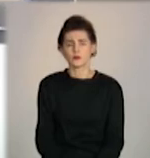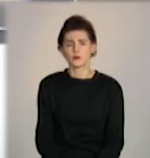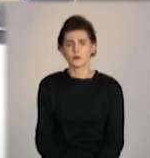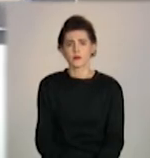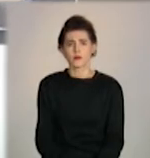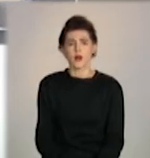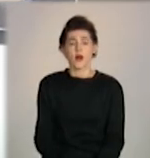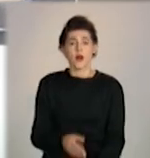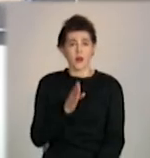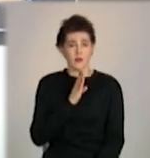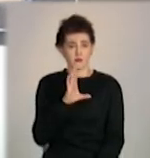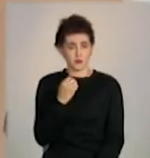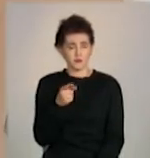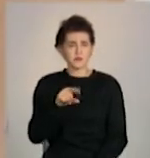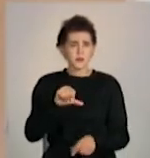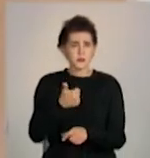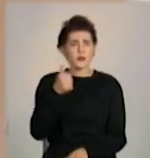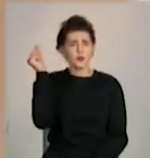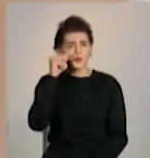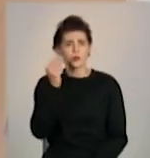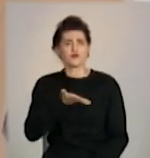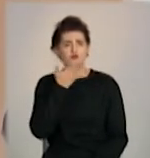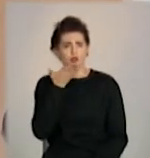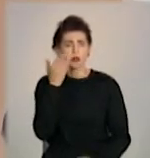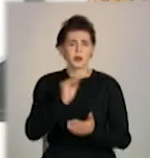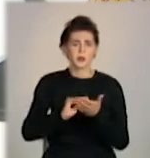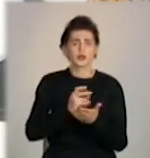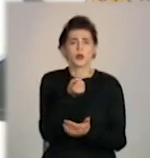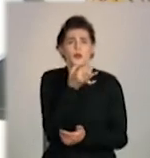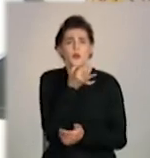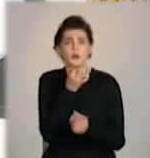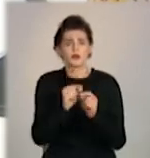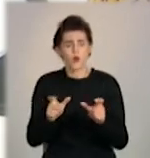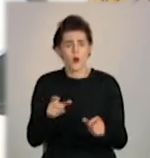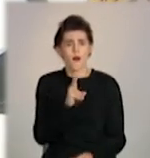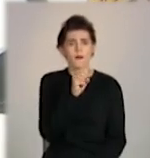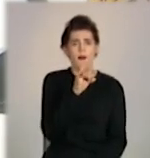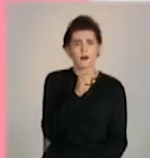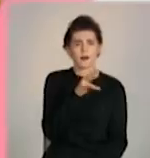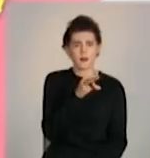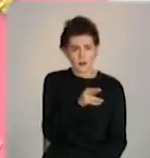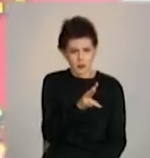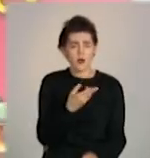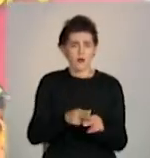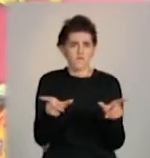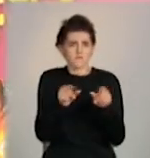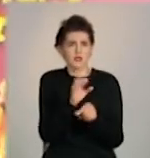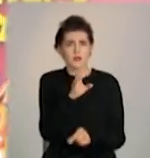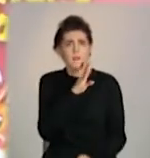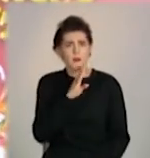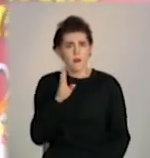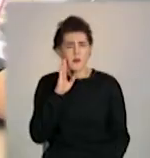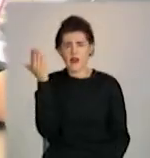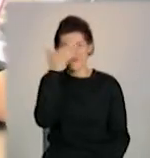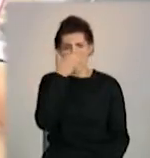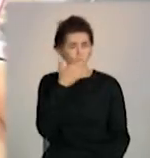Олександра Першачок писати і читати навчилася ще до школи. Через карантин предмети вчить з матір'ю, ніяких відео не мають.